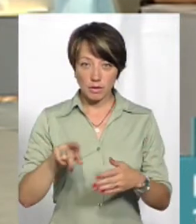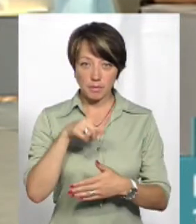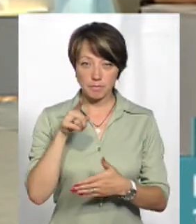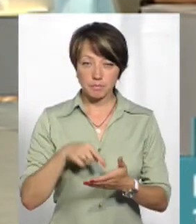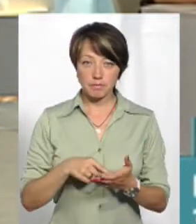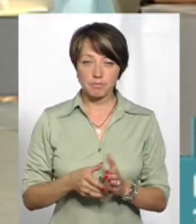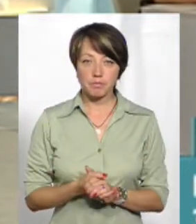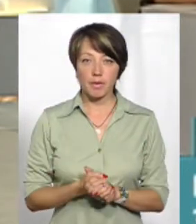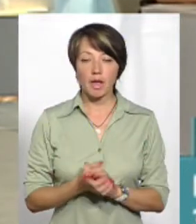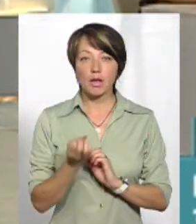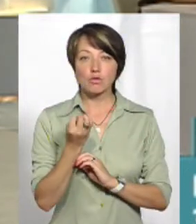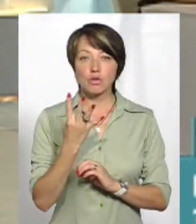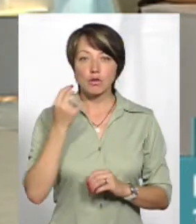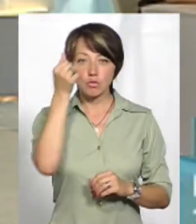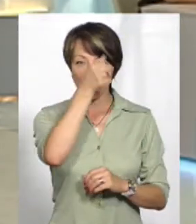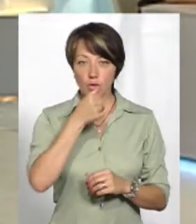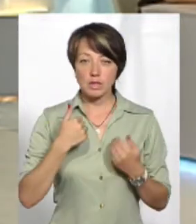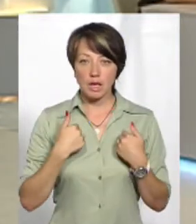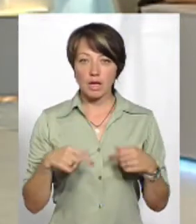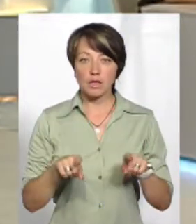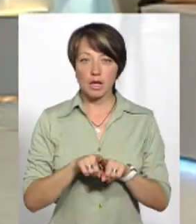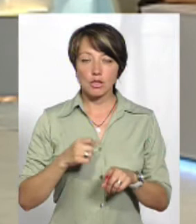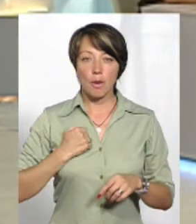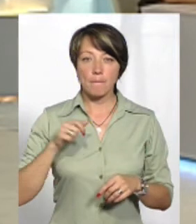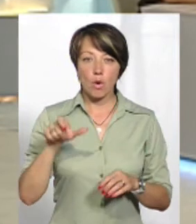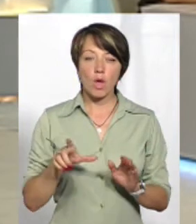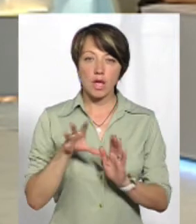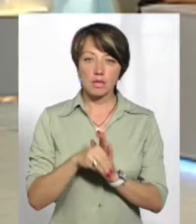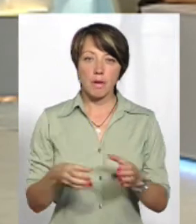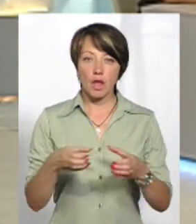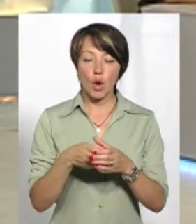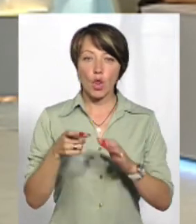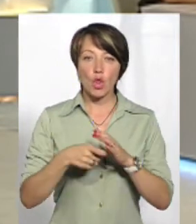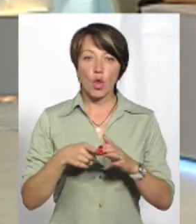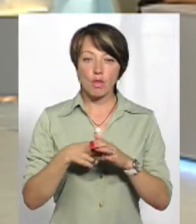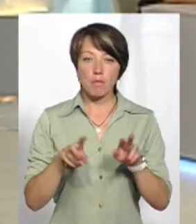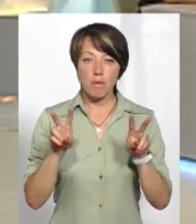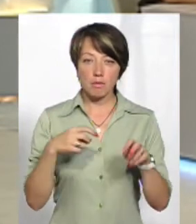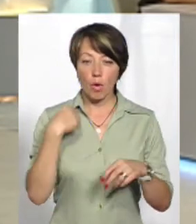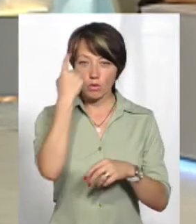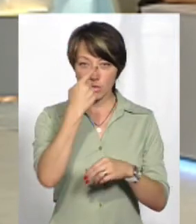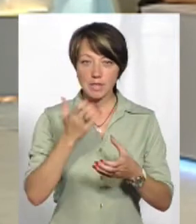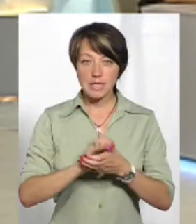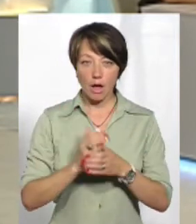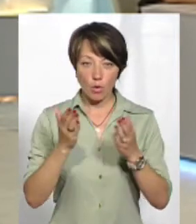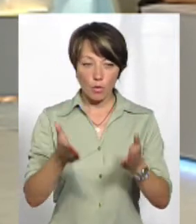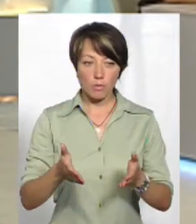Ну, в 2014 році я теж боєць батальйону «Донбас». Ми особисто знайомі з Юрієм.